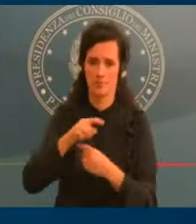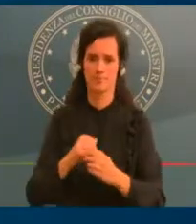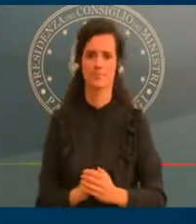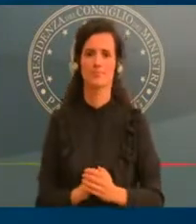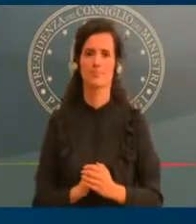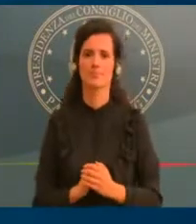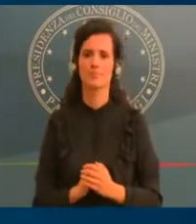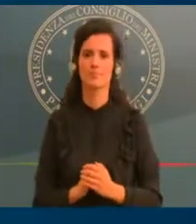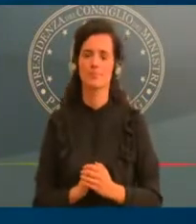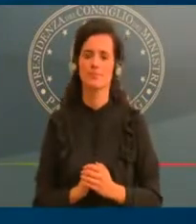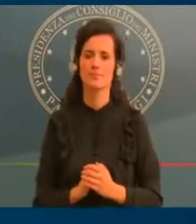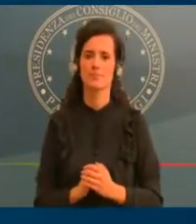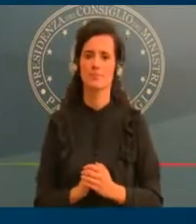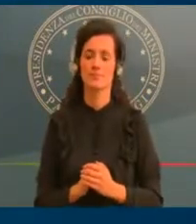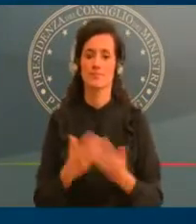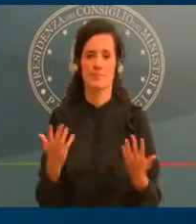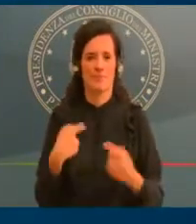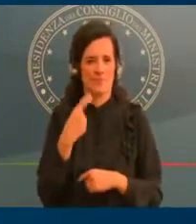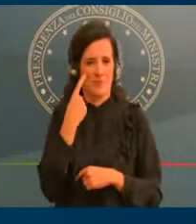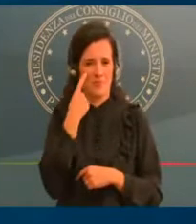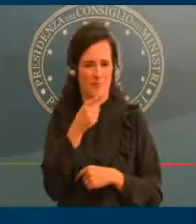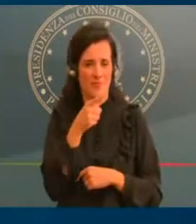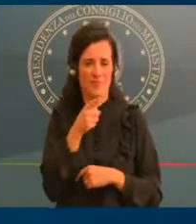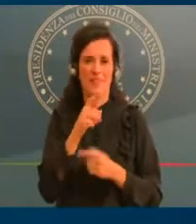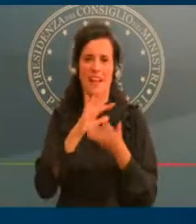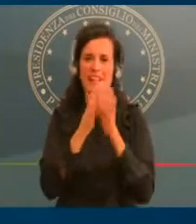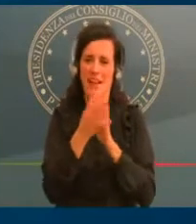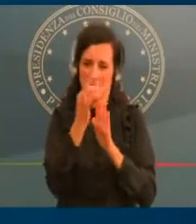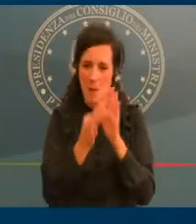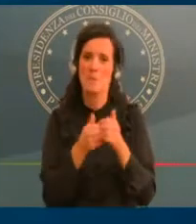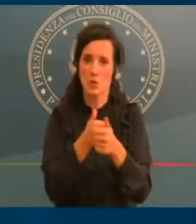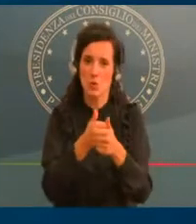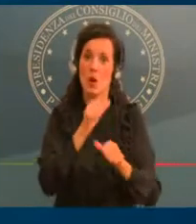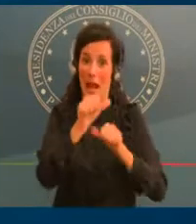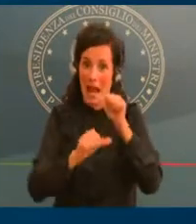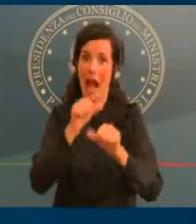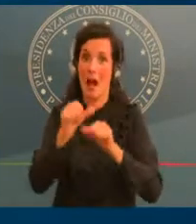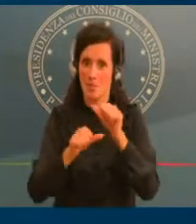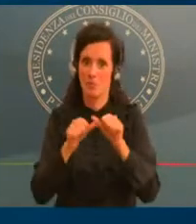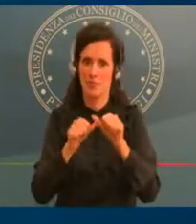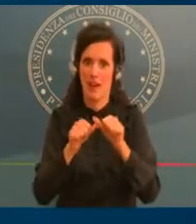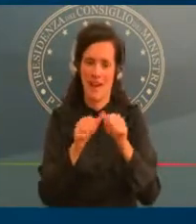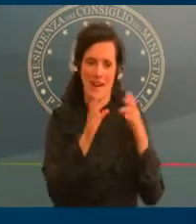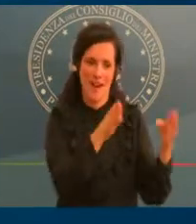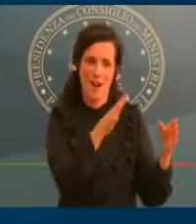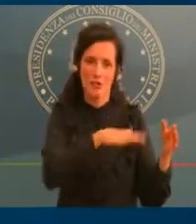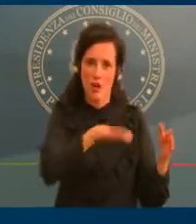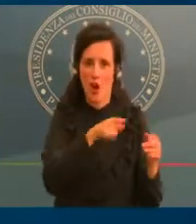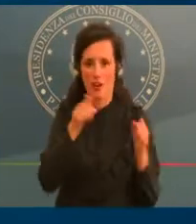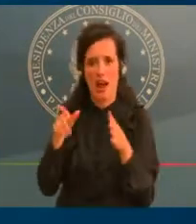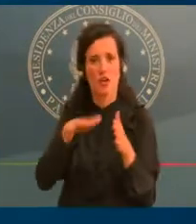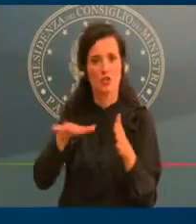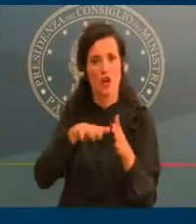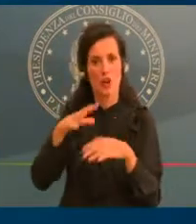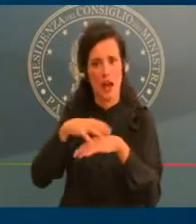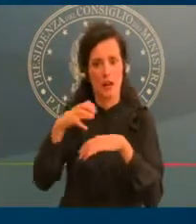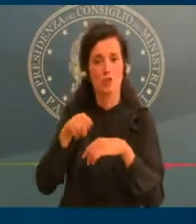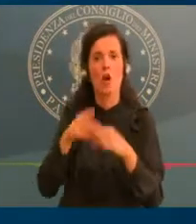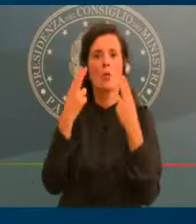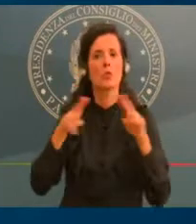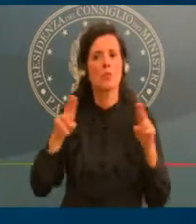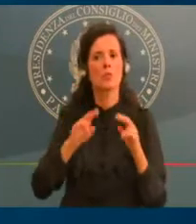vietato spostarsi in entrate e in uscita da una regione all'altra e da un comune all'altro, salvo comprovati motivi di lavoro,